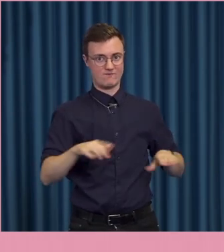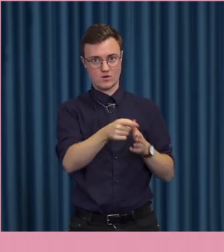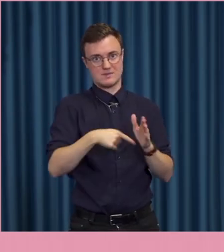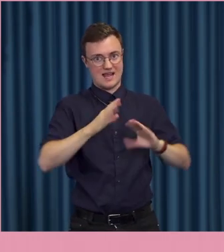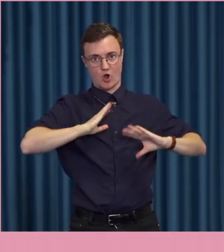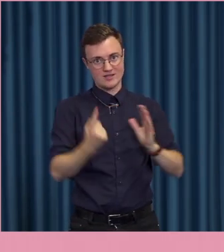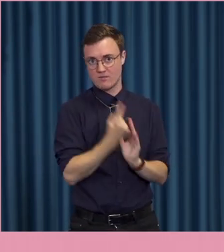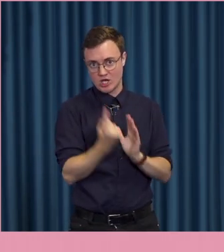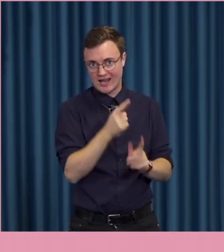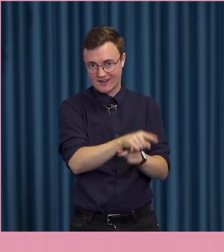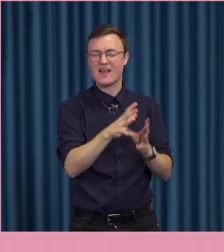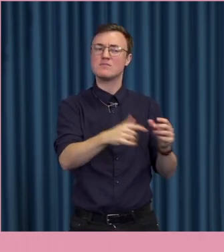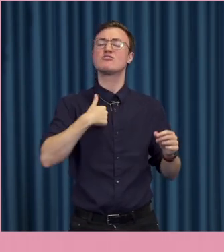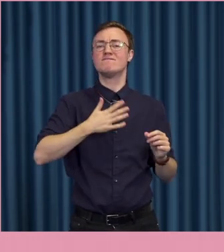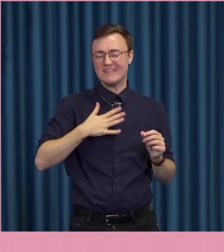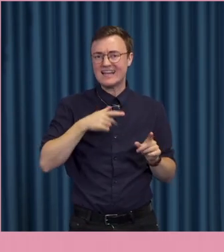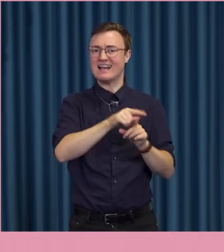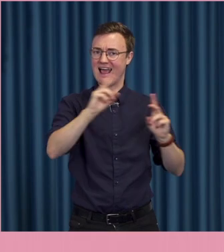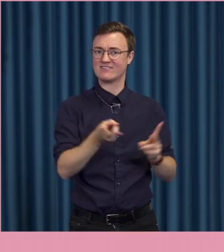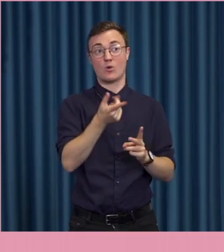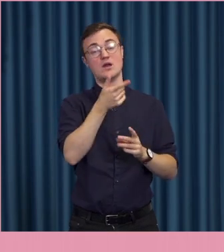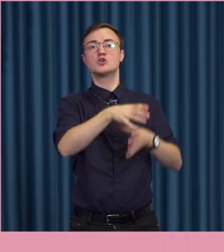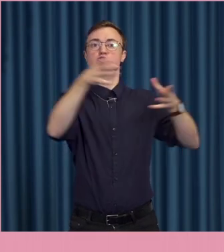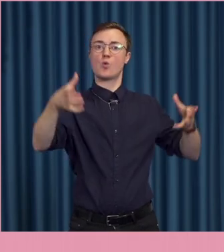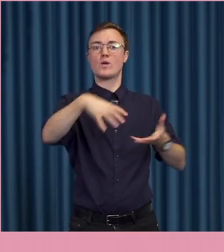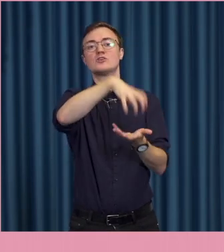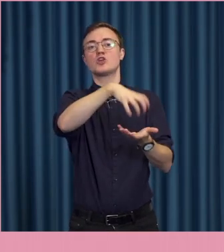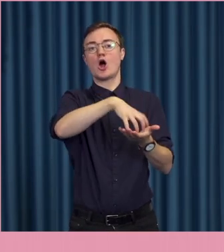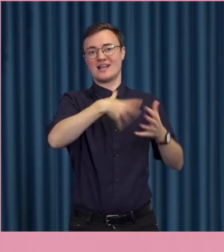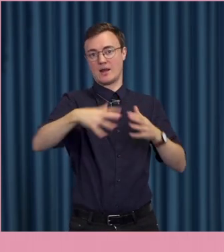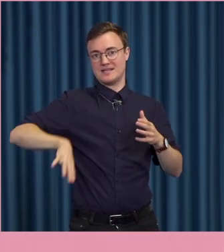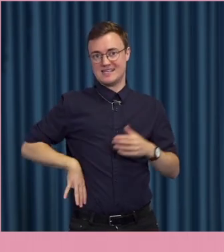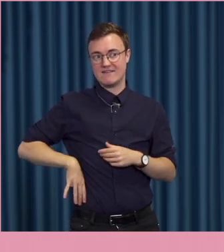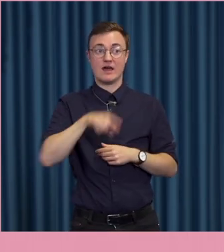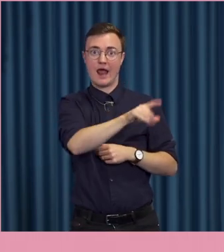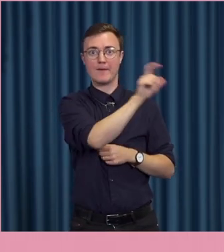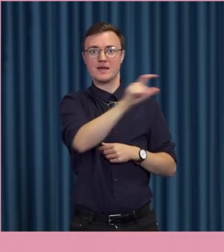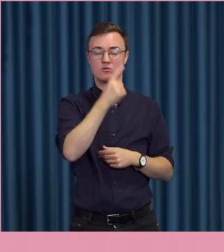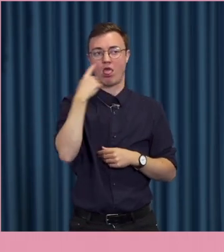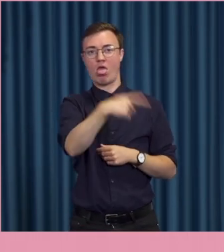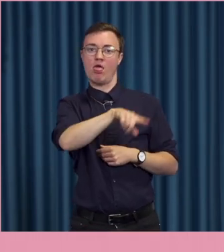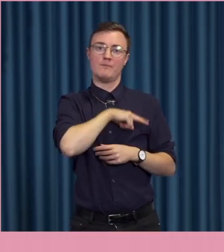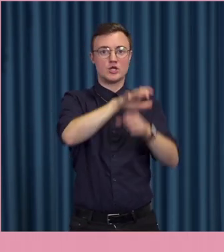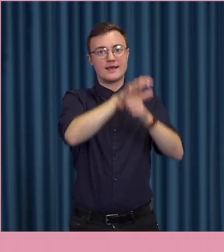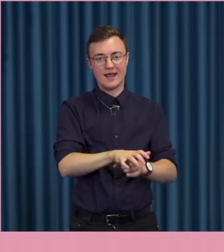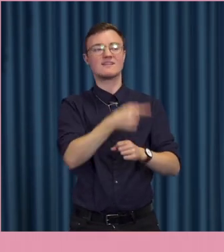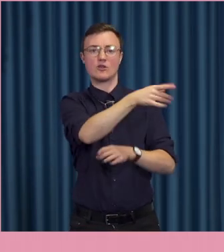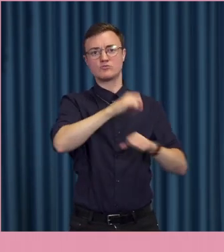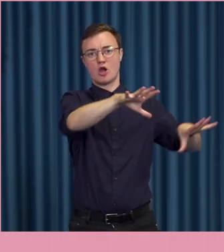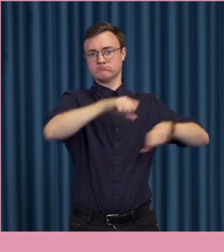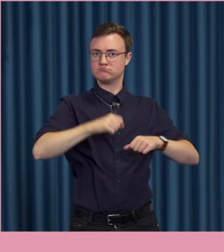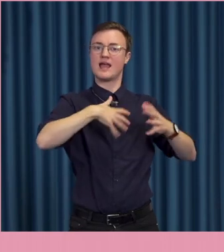skulle ju vilja att till exempel de stora statliga arbetsgivarna som har personer som utsätts för mycket såna här kränkningar, att de tar ett större